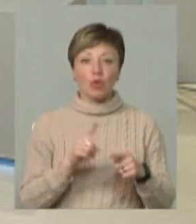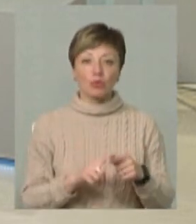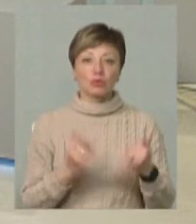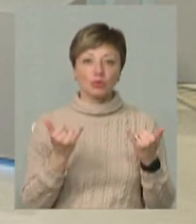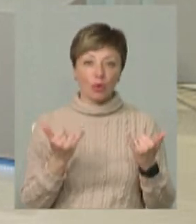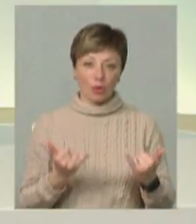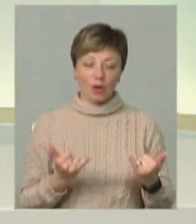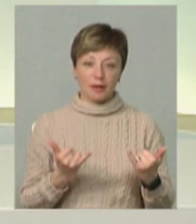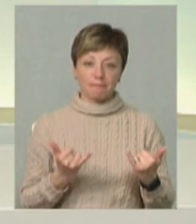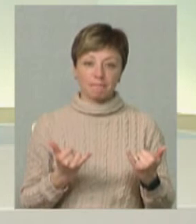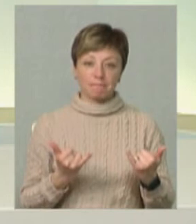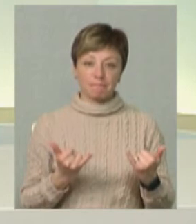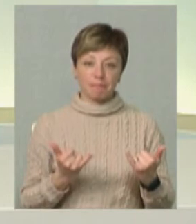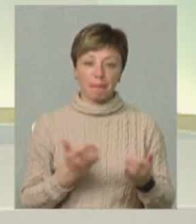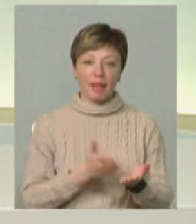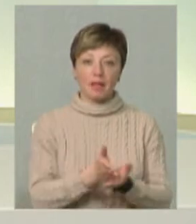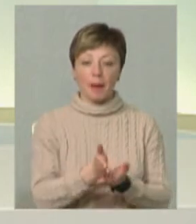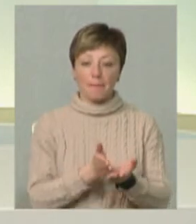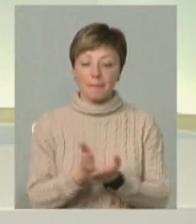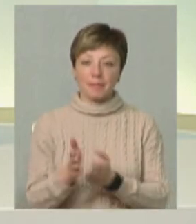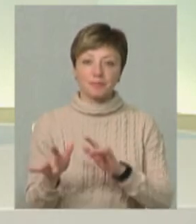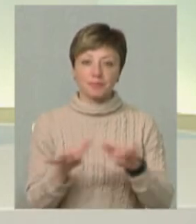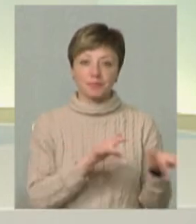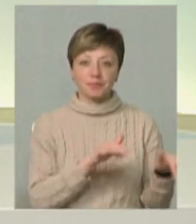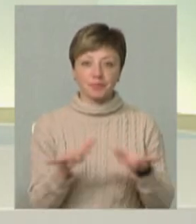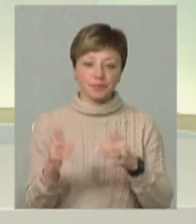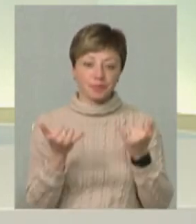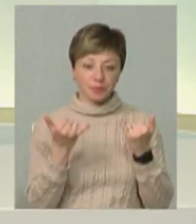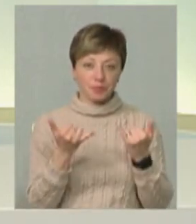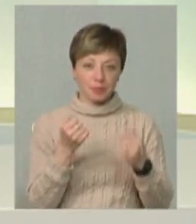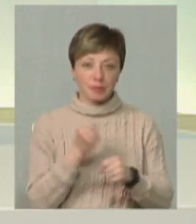ці напрямки діяльність, які ми сьогодні здійснюємо,